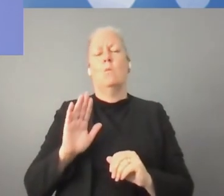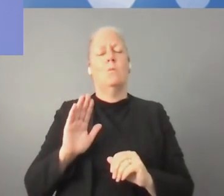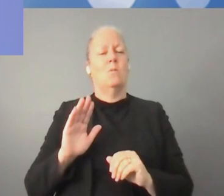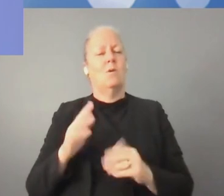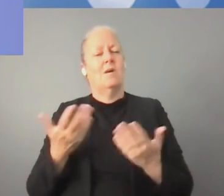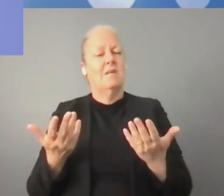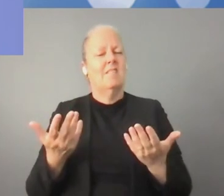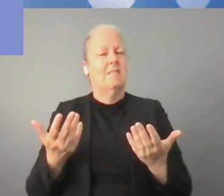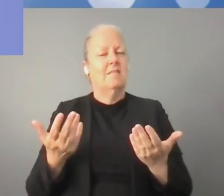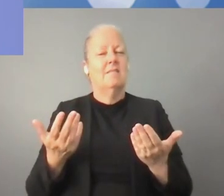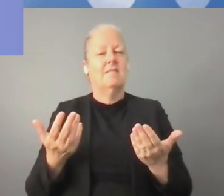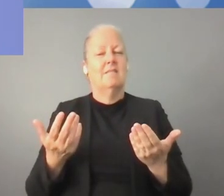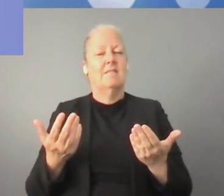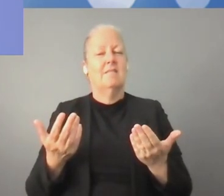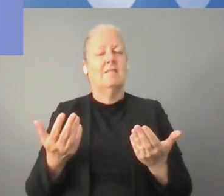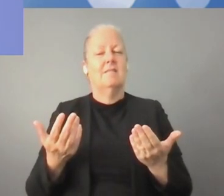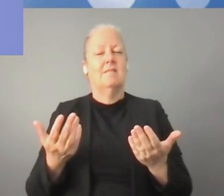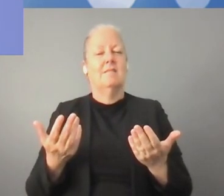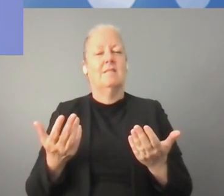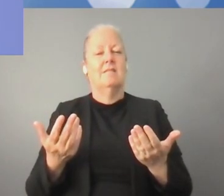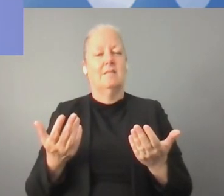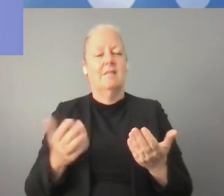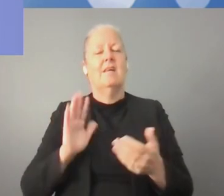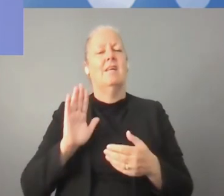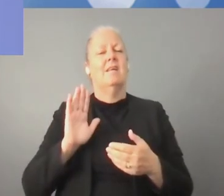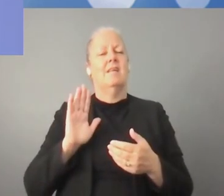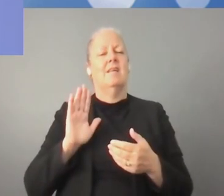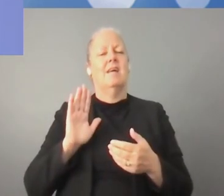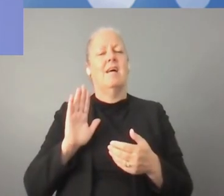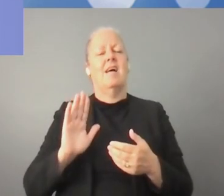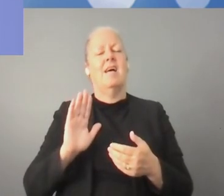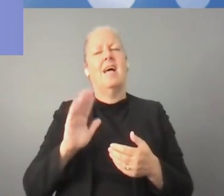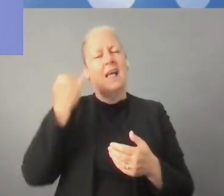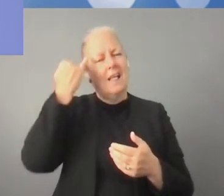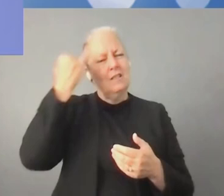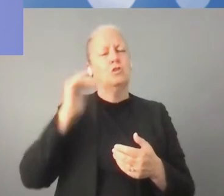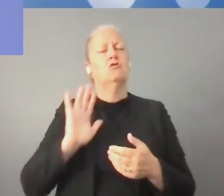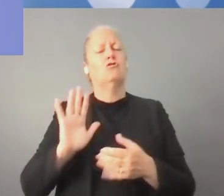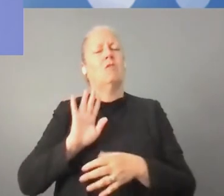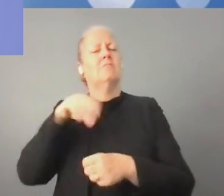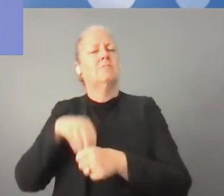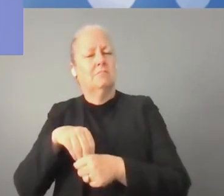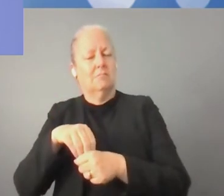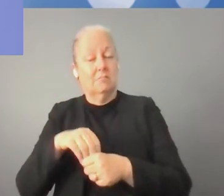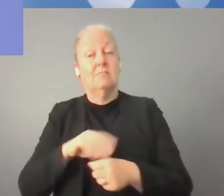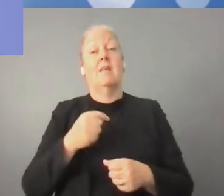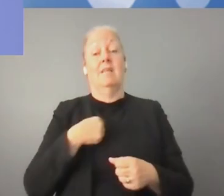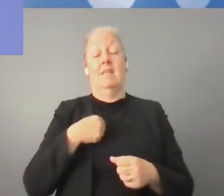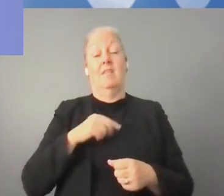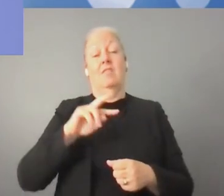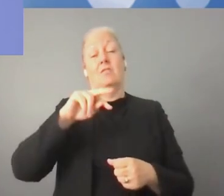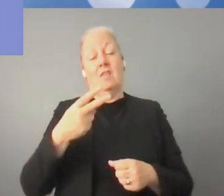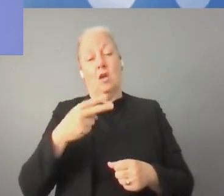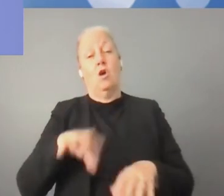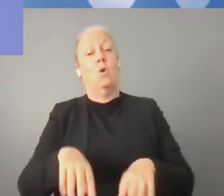على مستوى ابتدائي للشركات مع المصارف